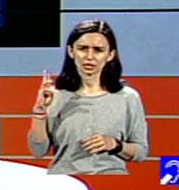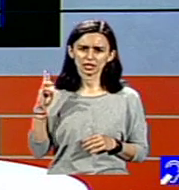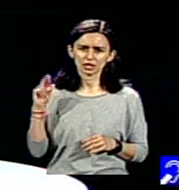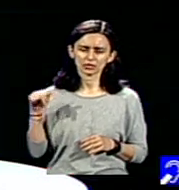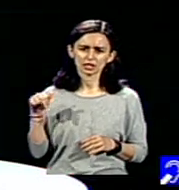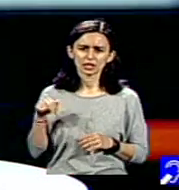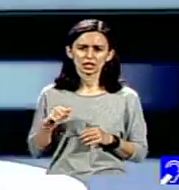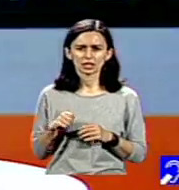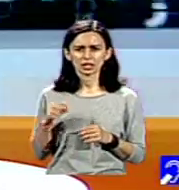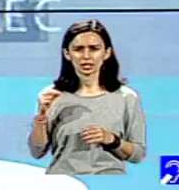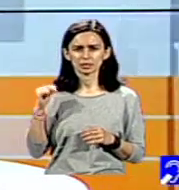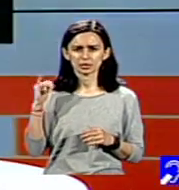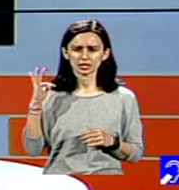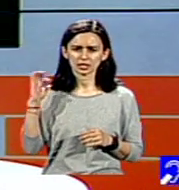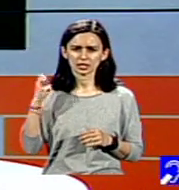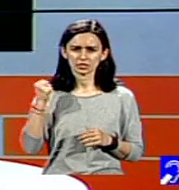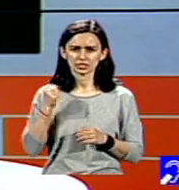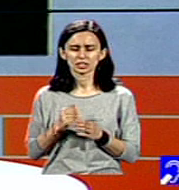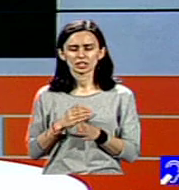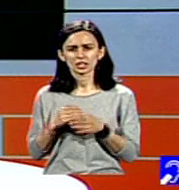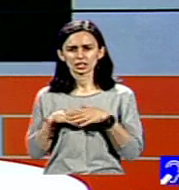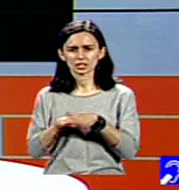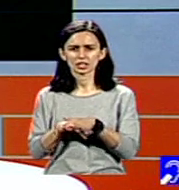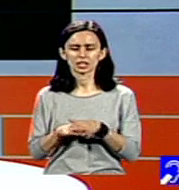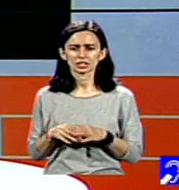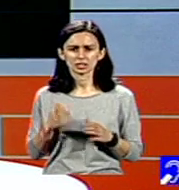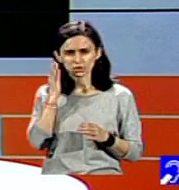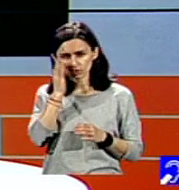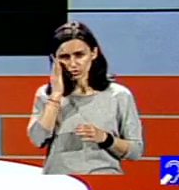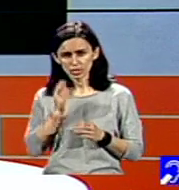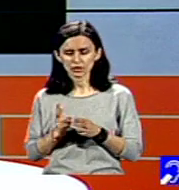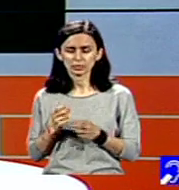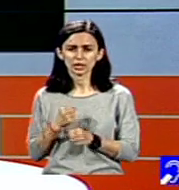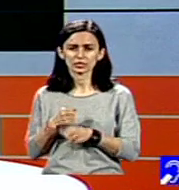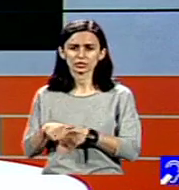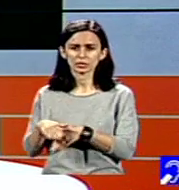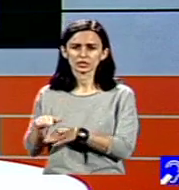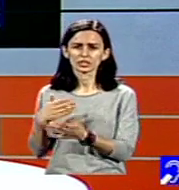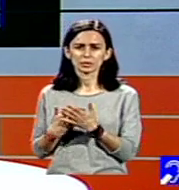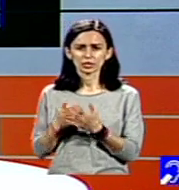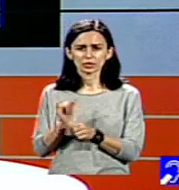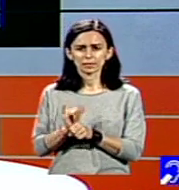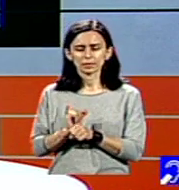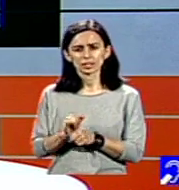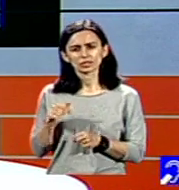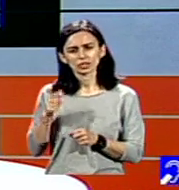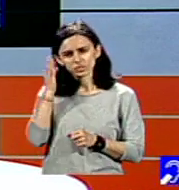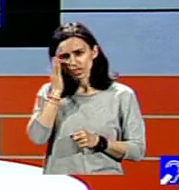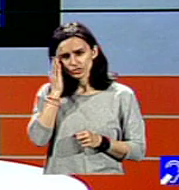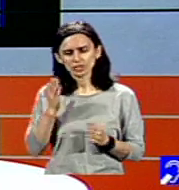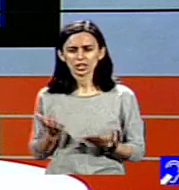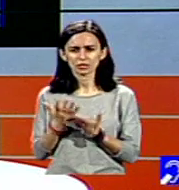integrat în școala de masă, a făcut obiectul unor manifestări în stradă. Pentru că directorul acelei instituții de învățământ a instigat părinții